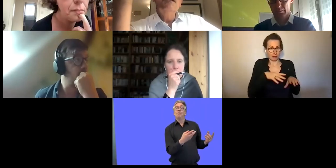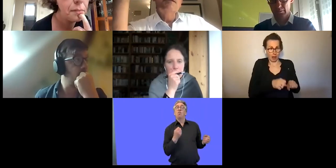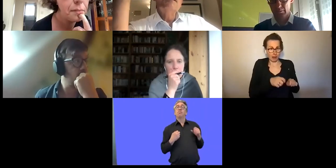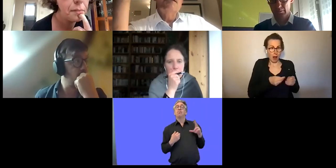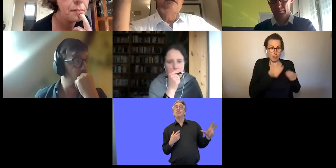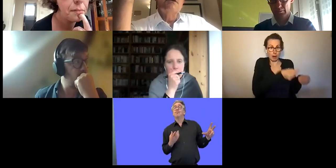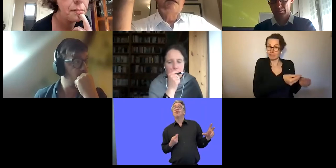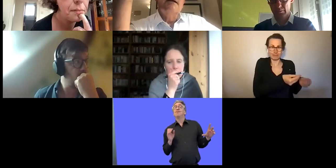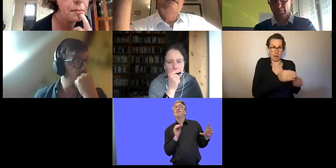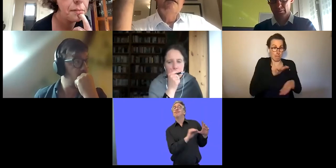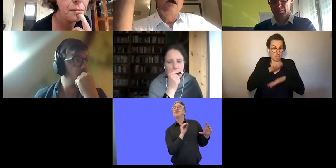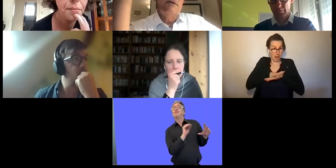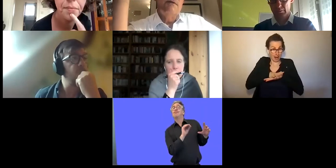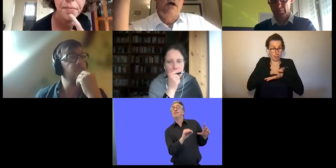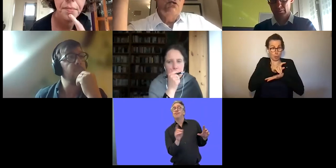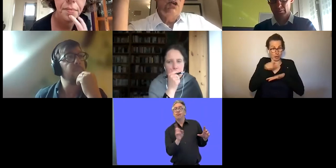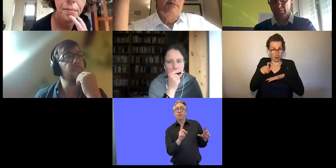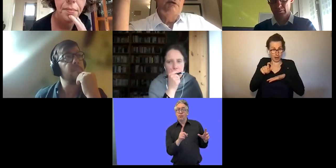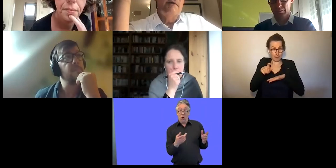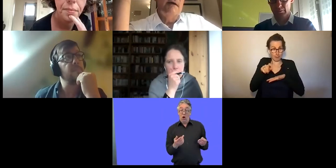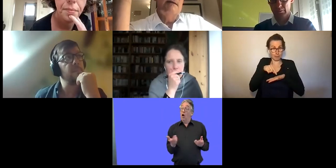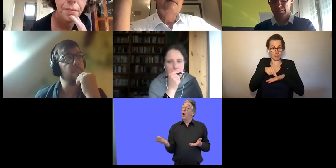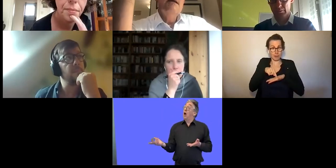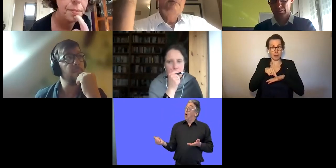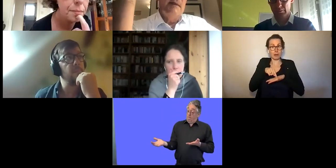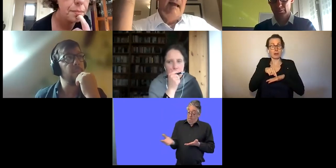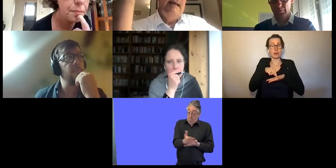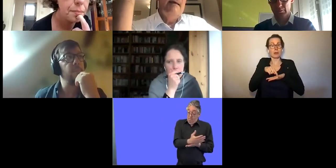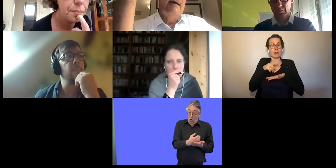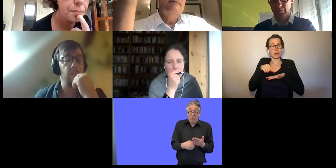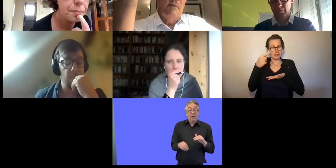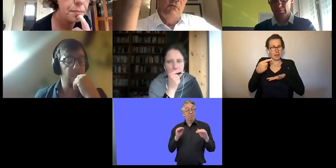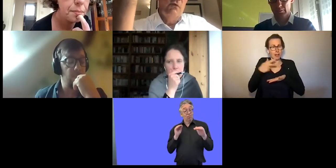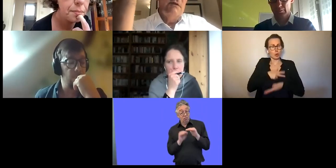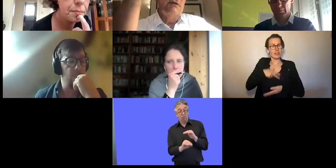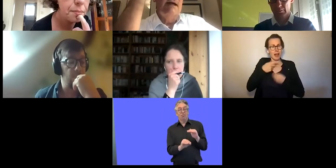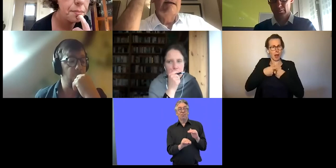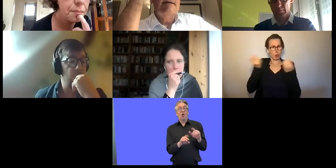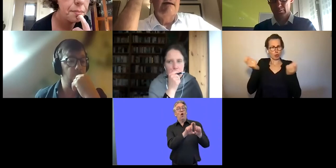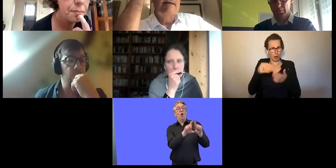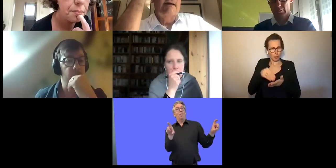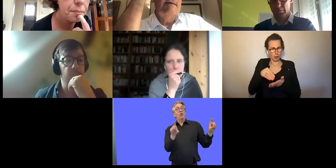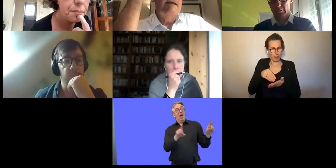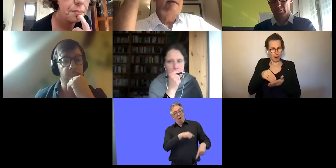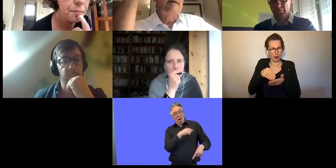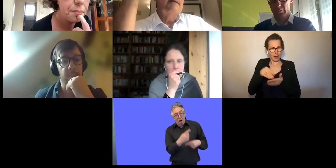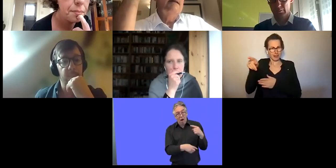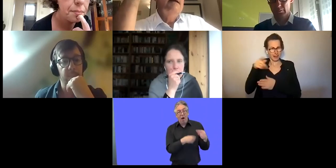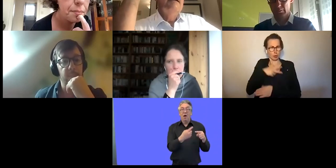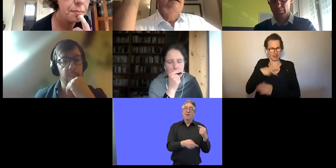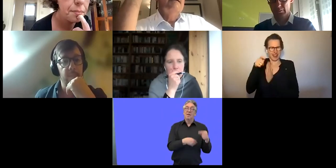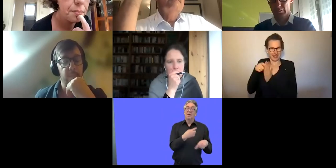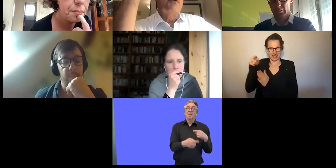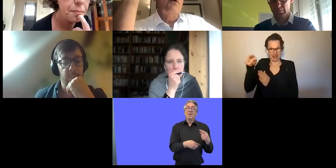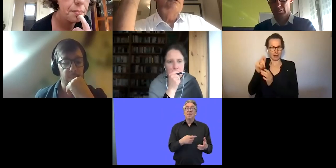Und damit man sich an sozialen Ausschreibungsverfahren beteiligen kann, wo die sozialen Kriterien angewendet werden,